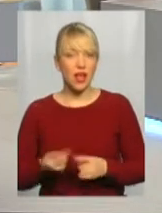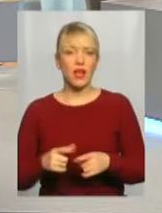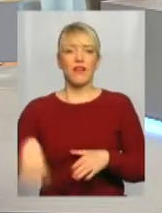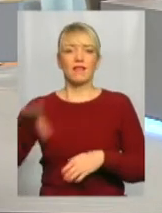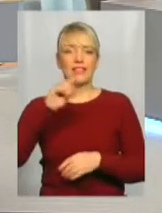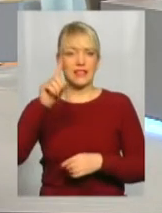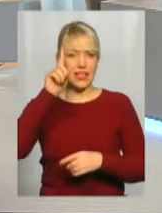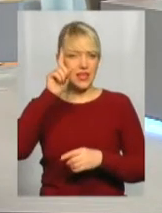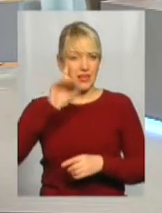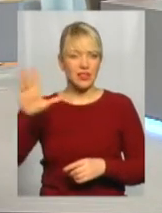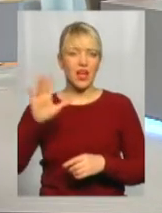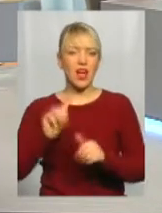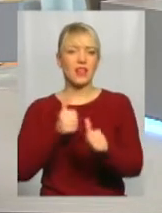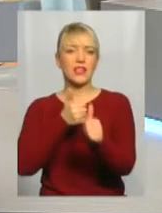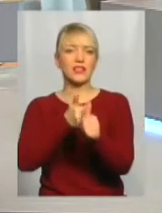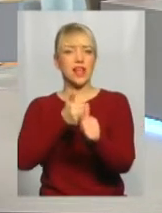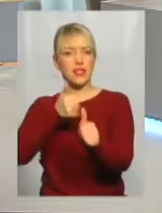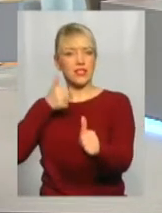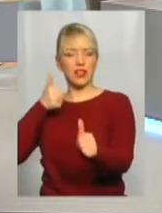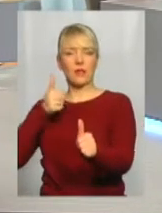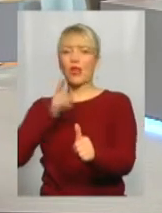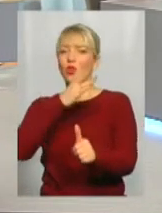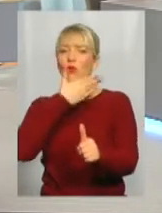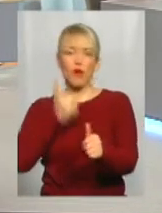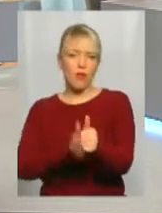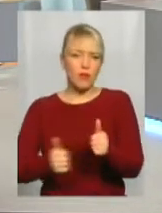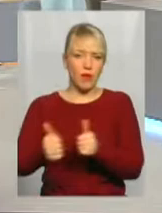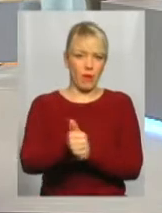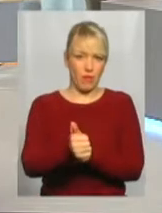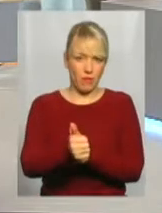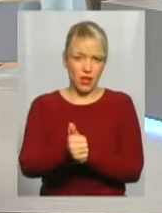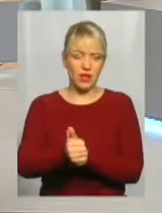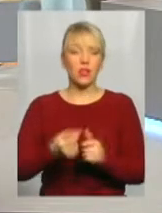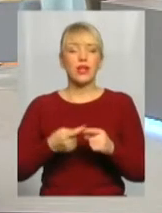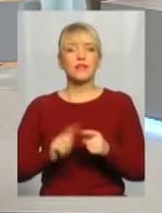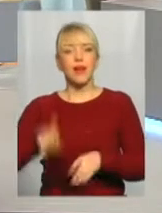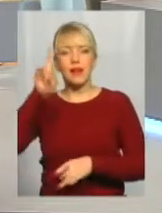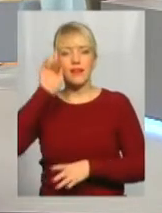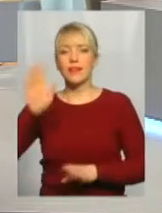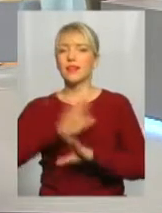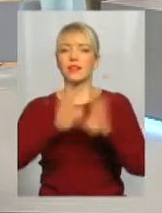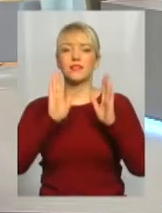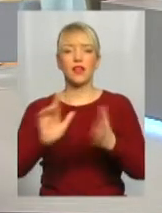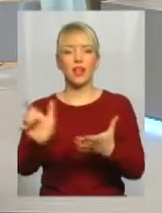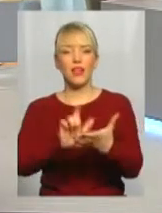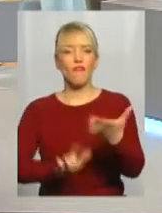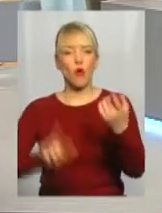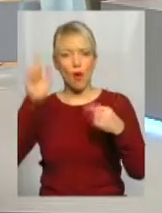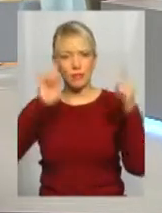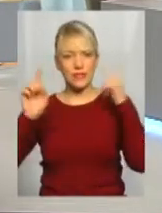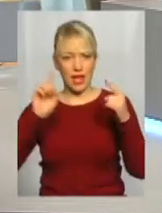за ним, і нікого ще попереду. То ця геніальність не тільки в Кобзарі, хоча це